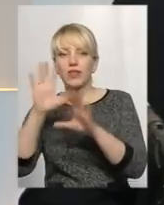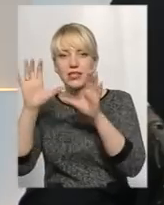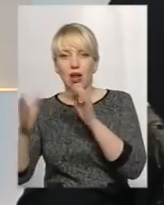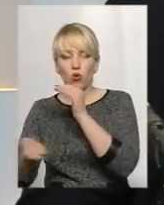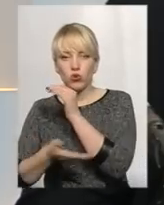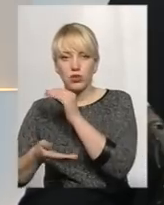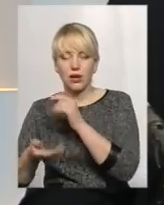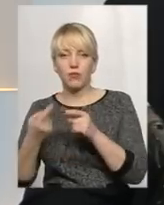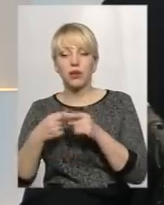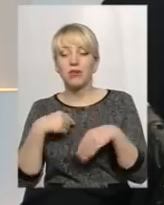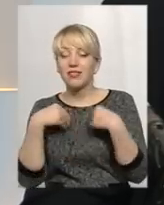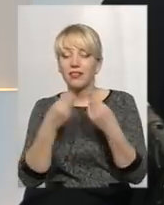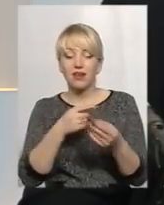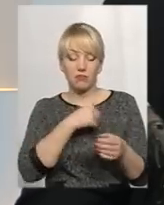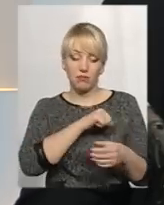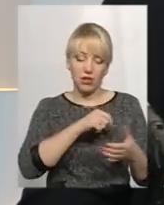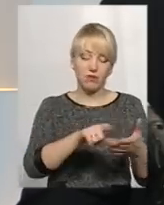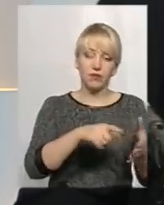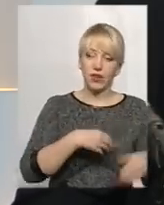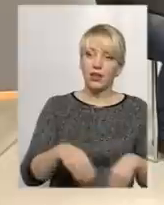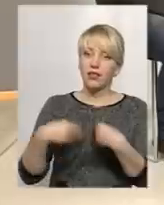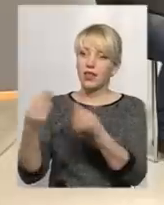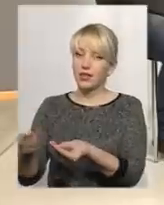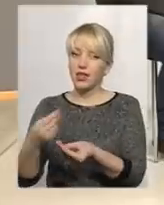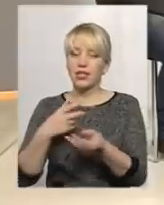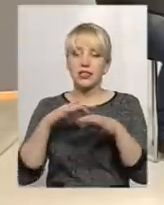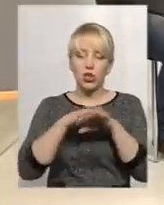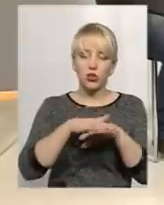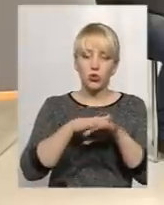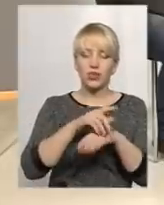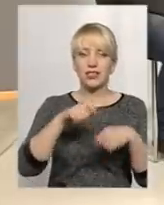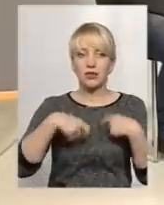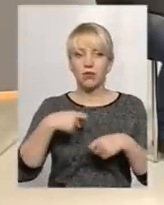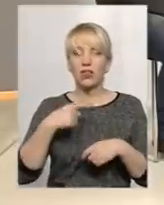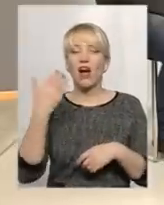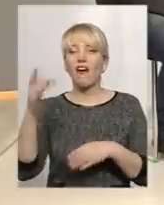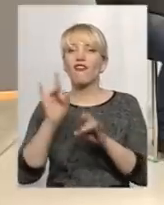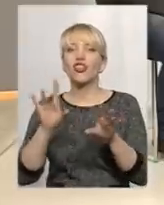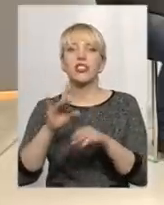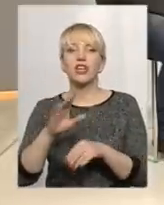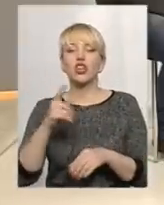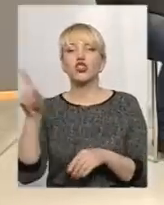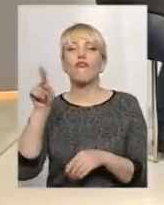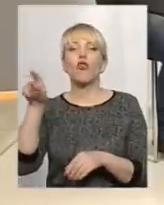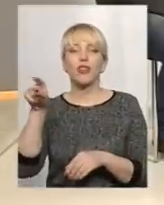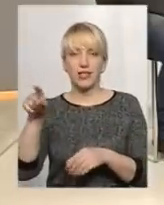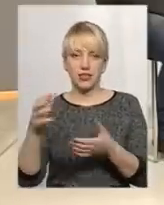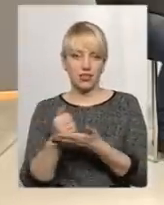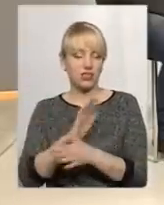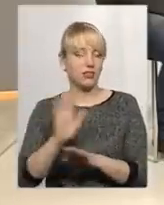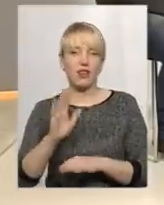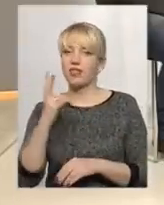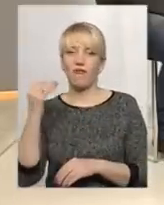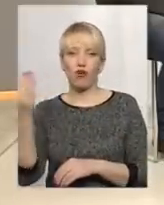їм надали ці пні в розрахунку збитків. Ось така була ситуація. А вони розказують, що це вони знайшли. Не вони. І всі кримінальні справи, які ви кажете, я